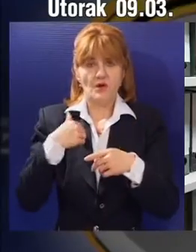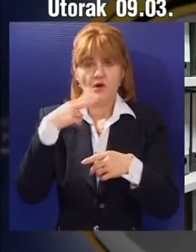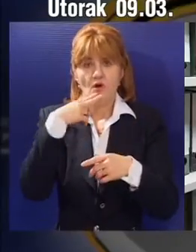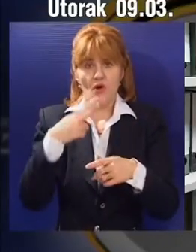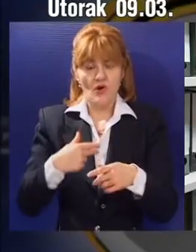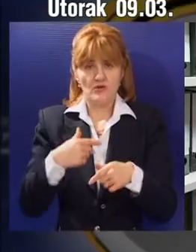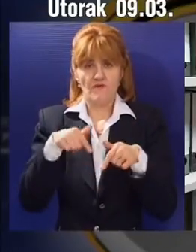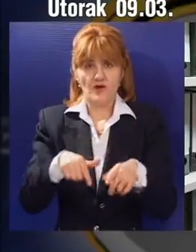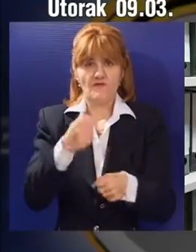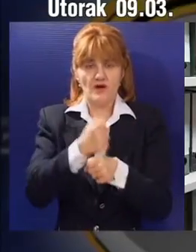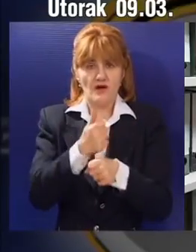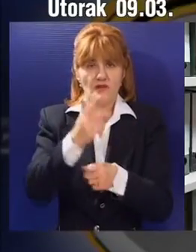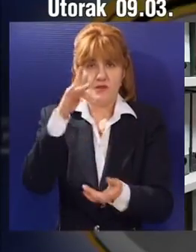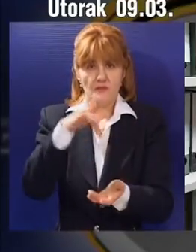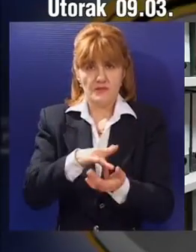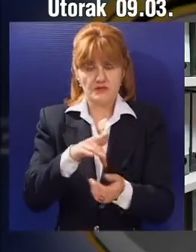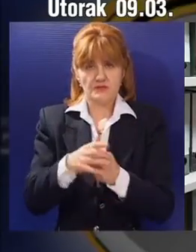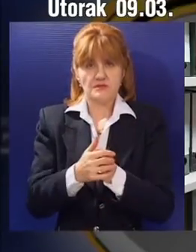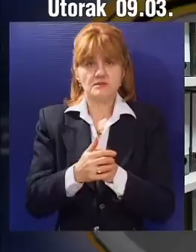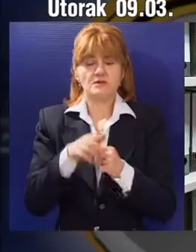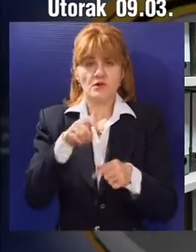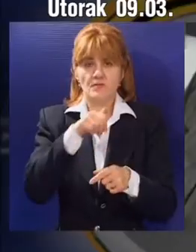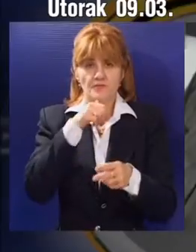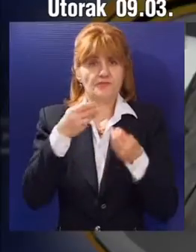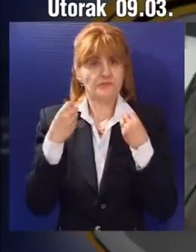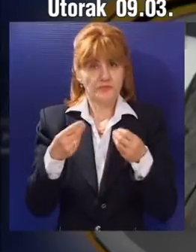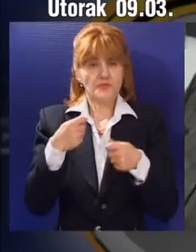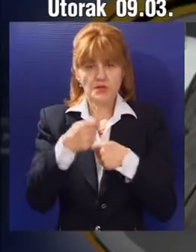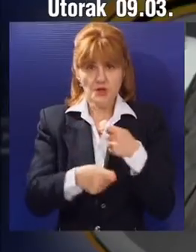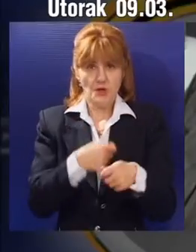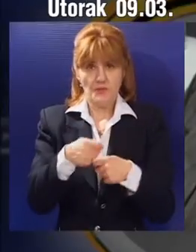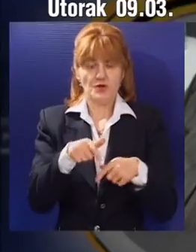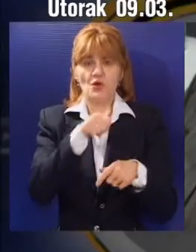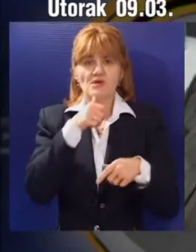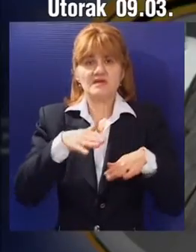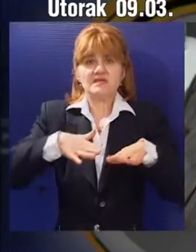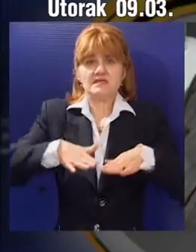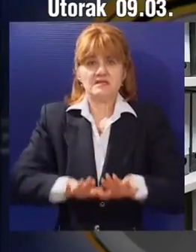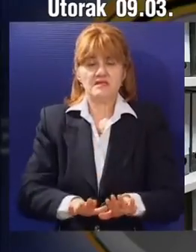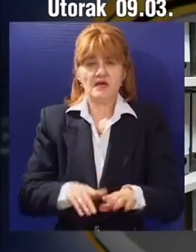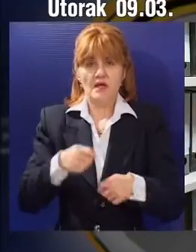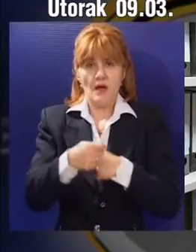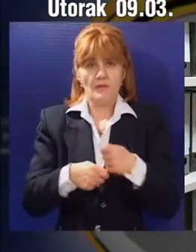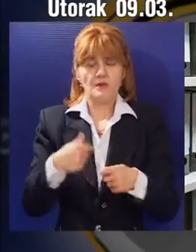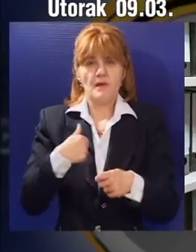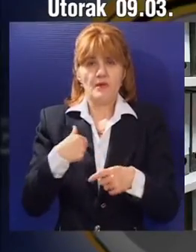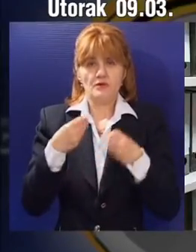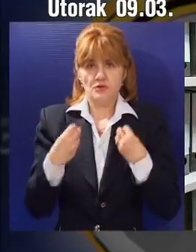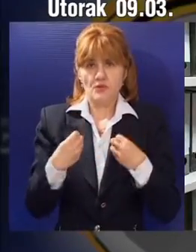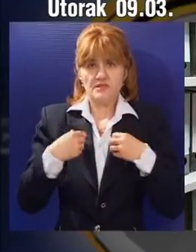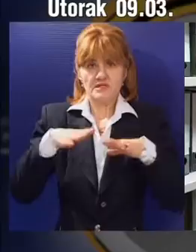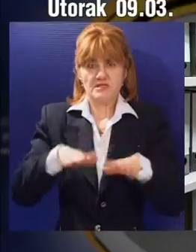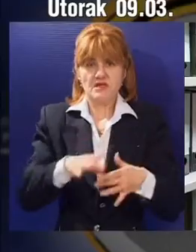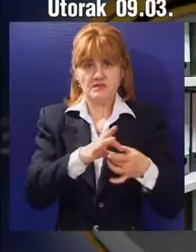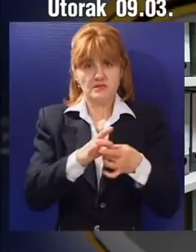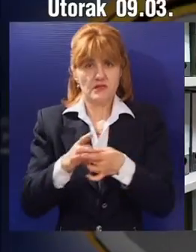odgovaram i ovaj posao. Posao je subvencionisan, to je sljedeći posao što meni odgovara,